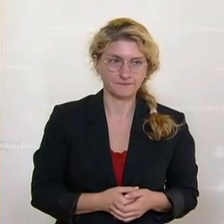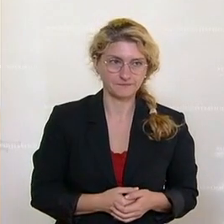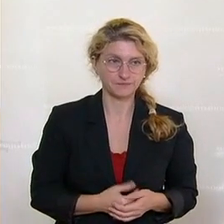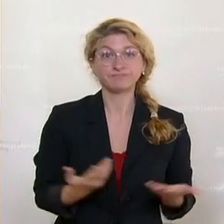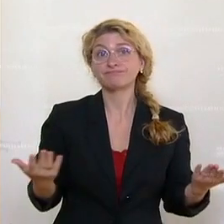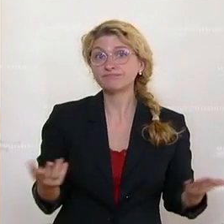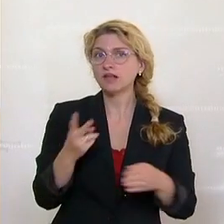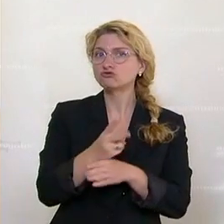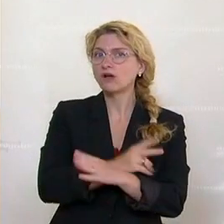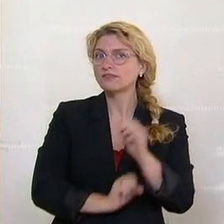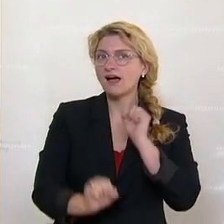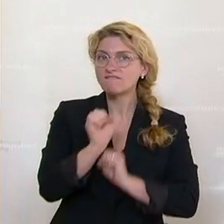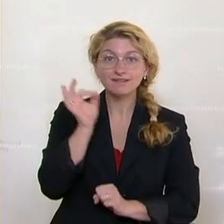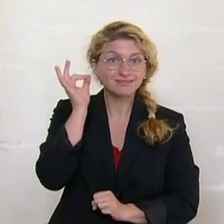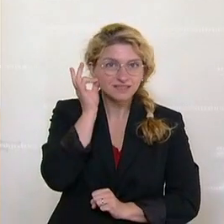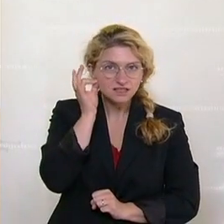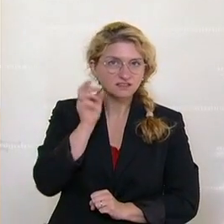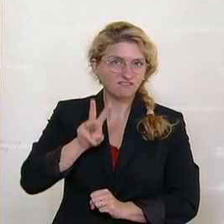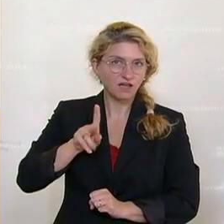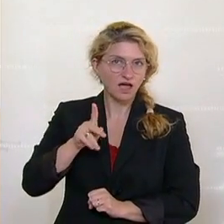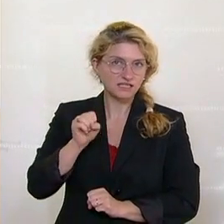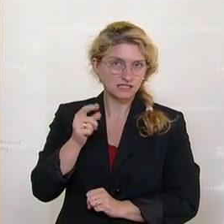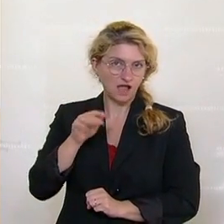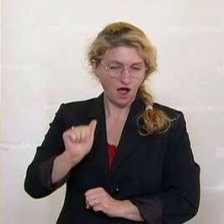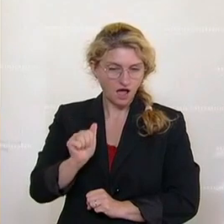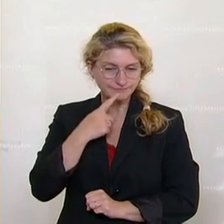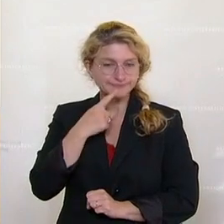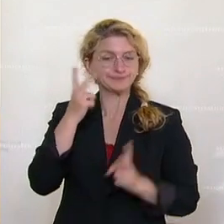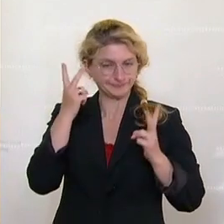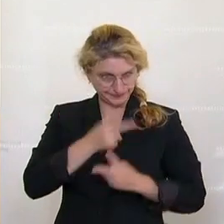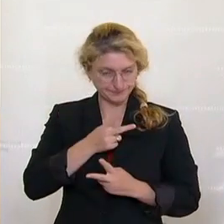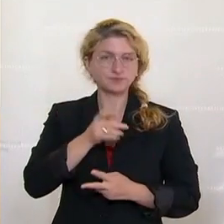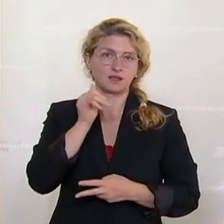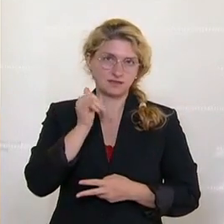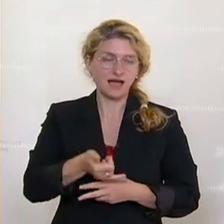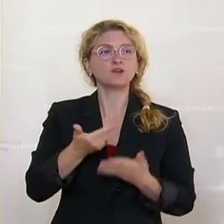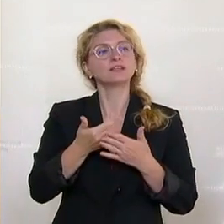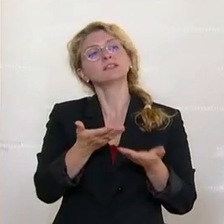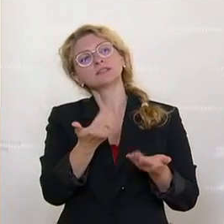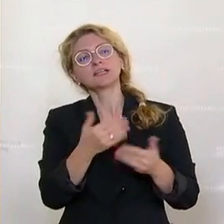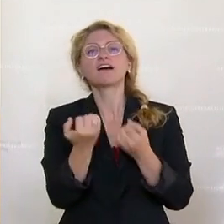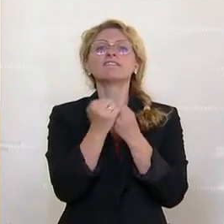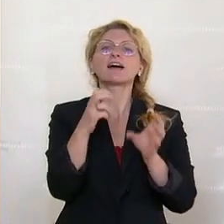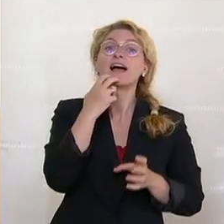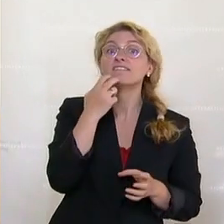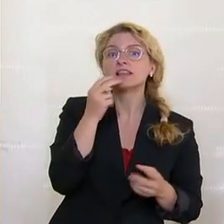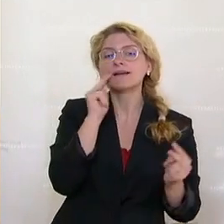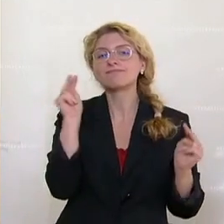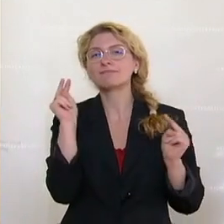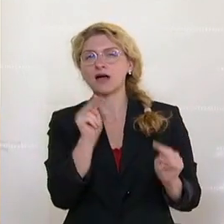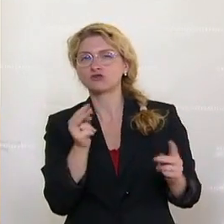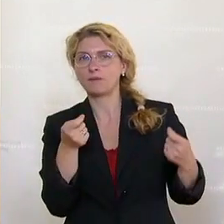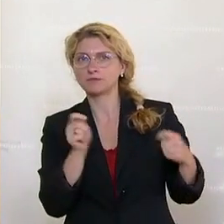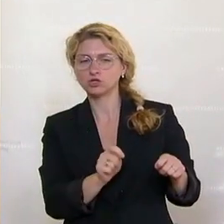Die Staatsanwältin der WK-StA stimmt dem zu und es wird eine freiwillige Nachschau beschlossen, um der